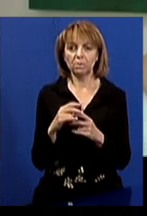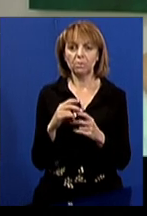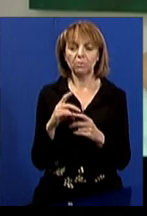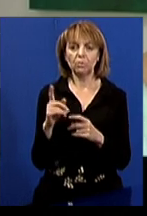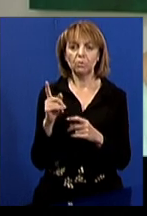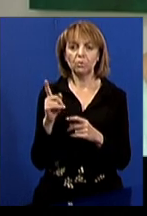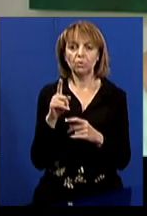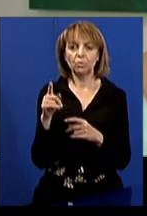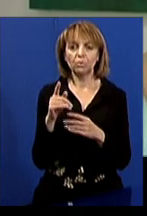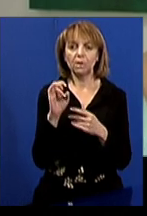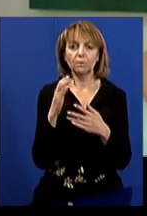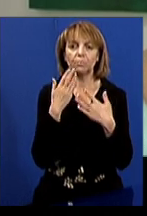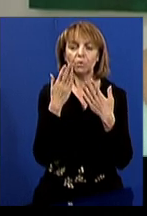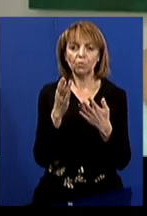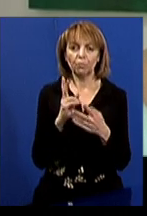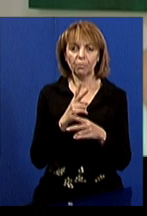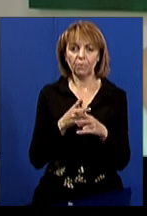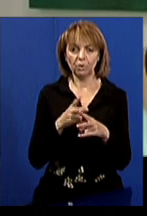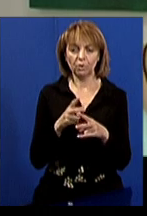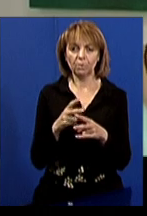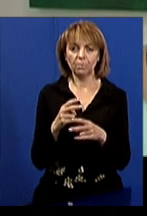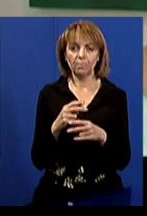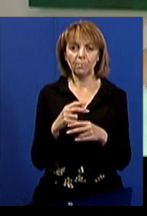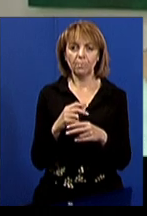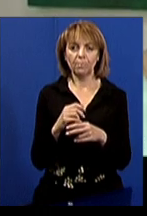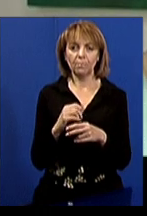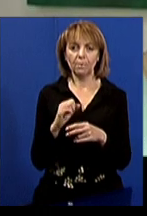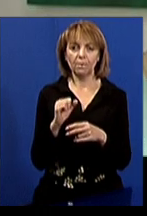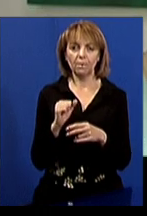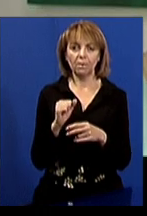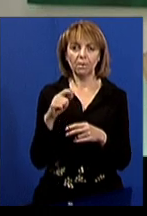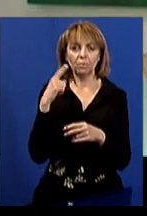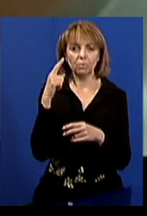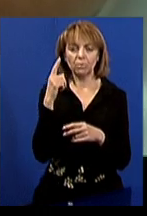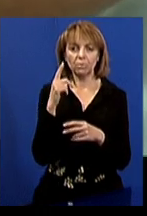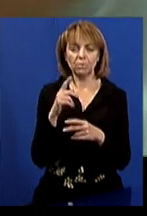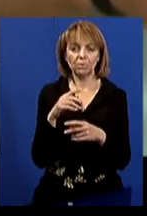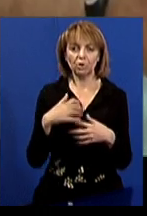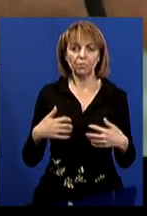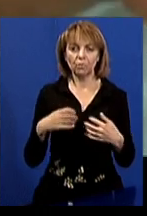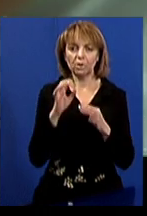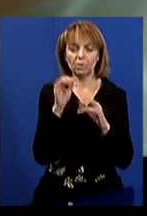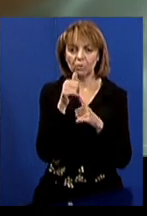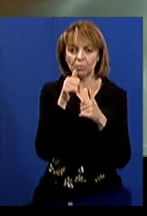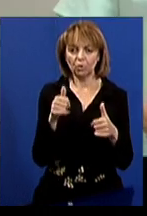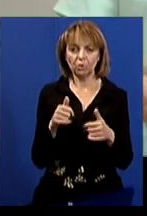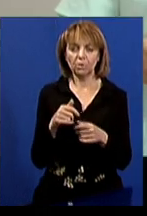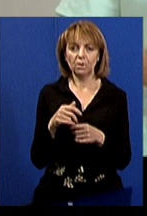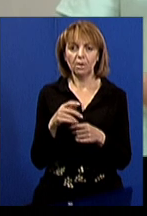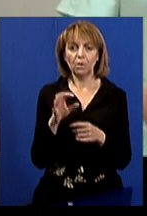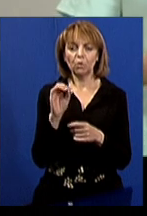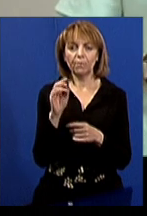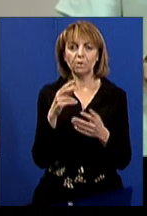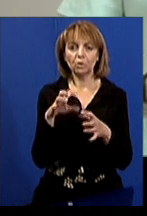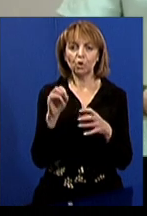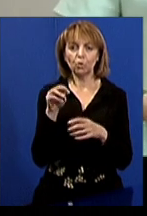чому вони звернулися до клініки, а дика тваринка не розмовляє». За словами лікаря, янотовидні собаки